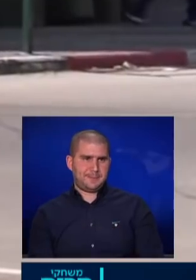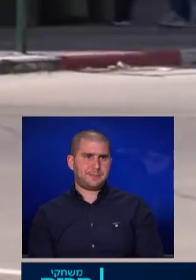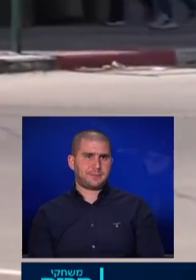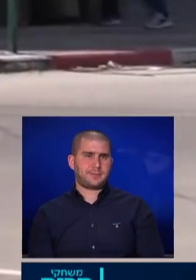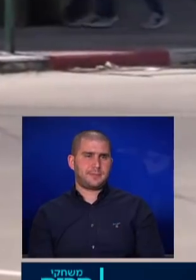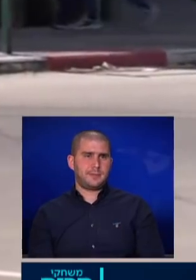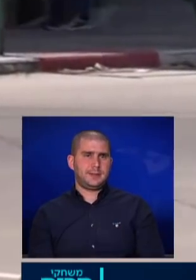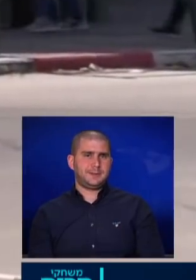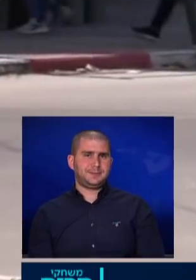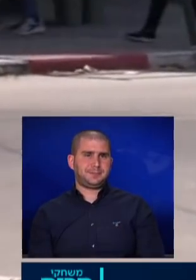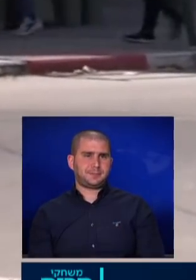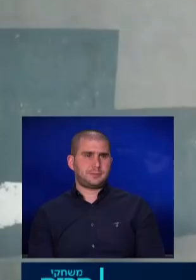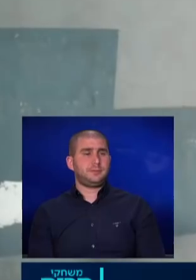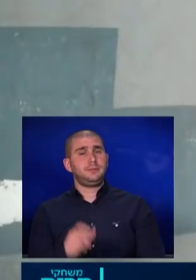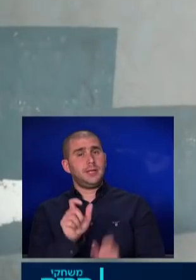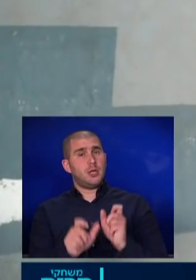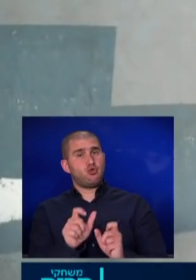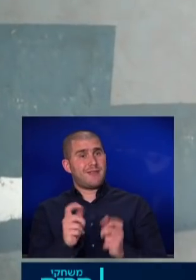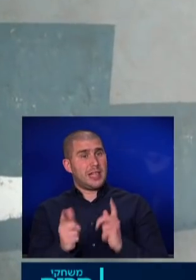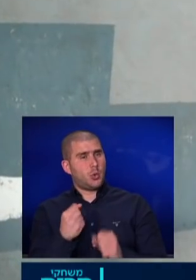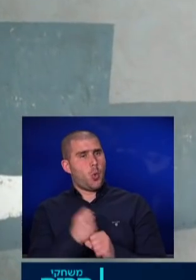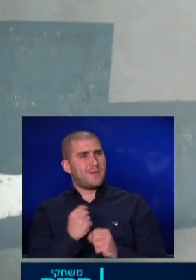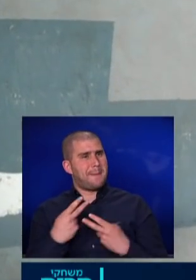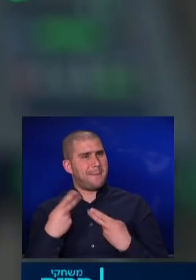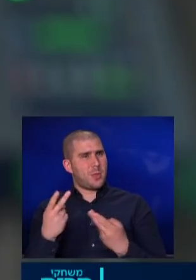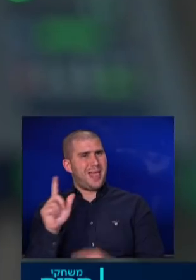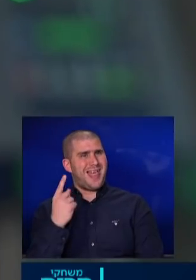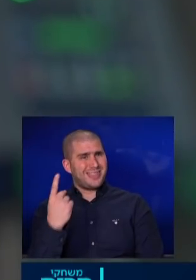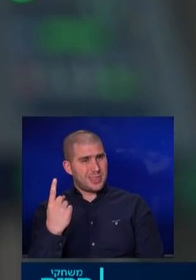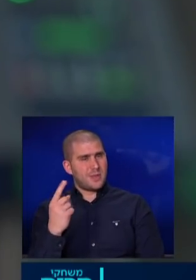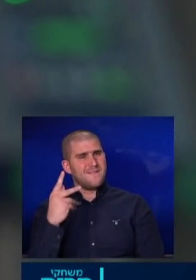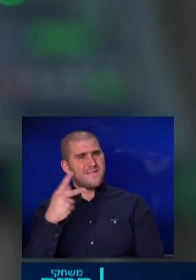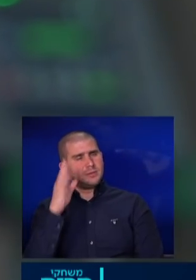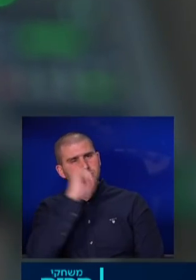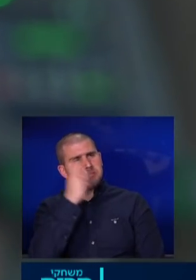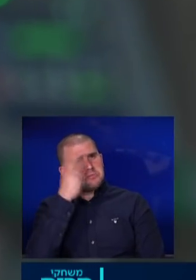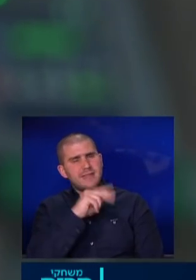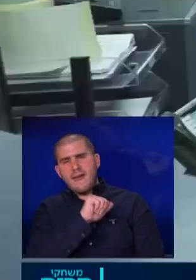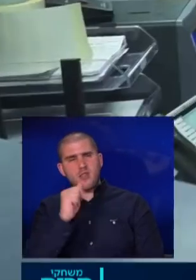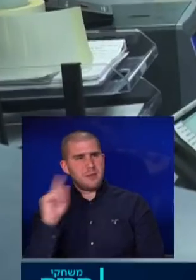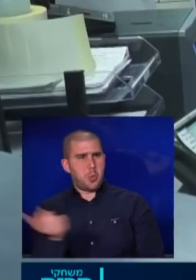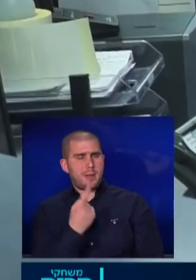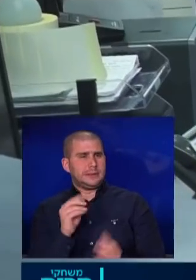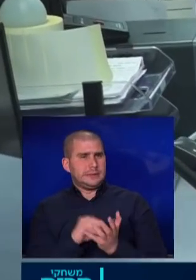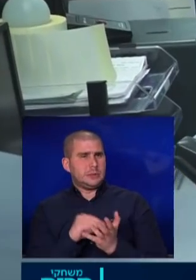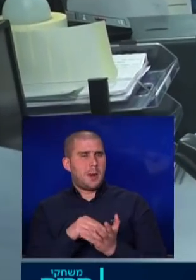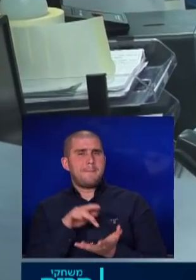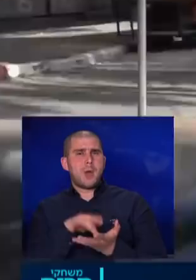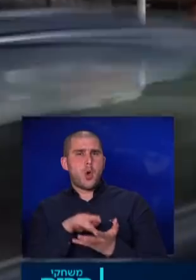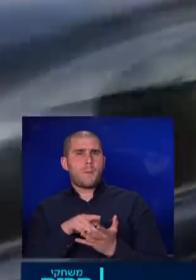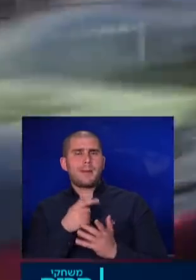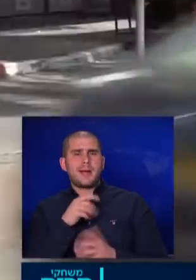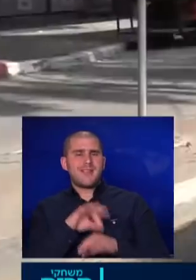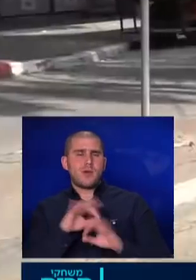כתושב קלנסוע שעובד בבית החולים לנייד או פירס מבין אולי טוב מכולם את הצורך במוקד לרפואה